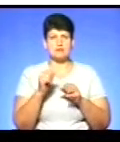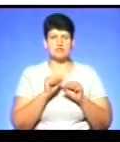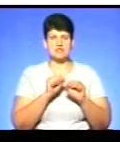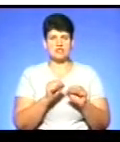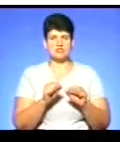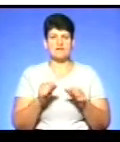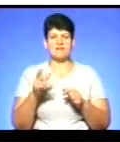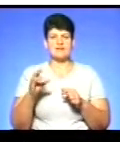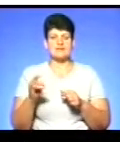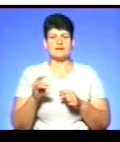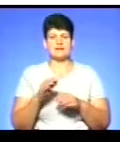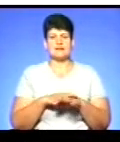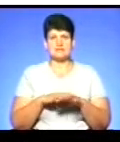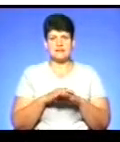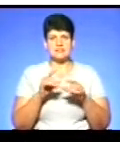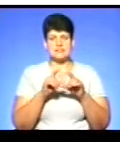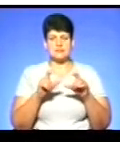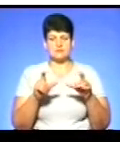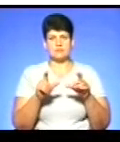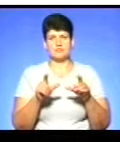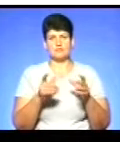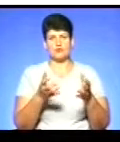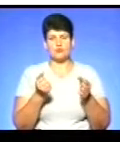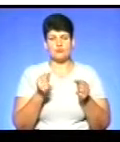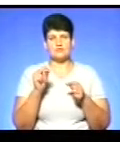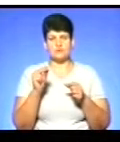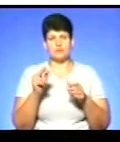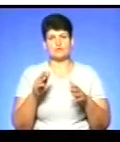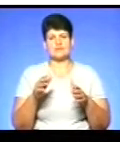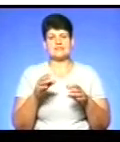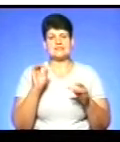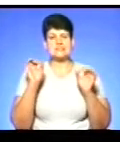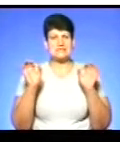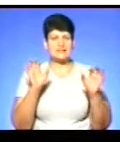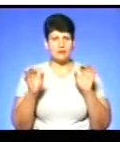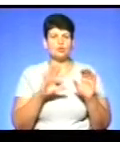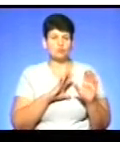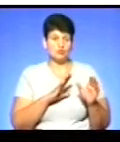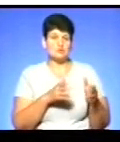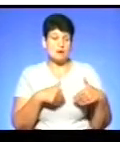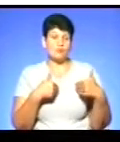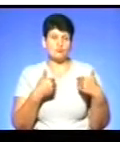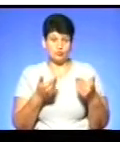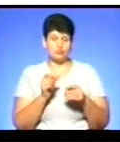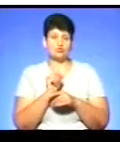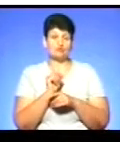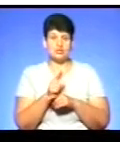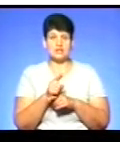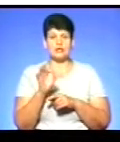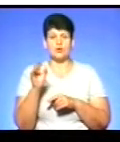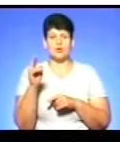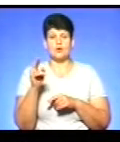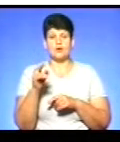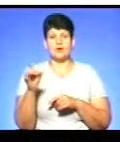населення засобами прийому цифрового сигналу. І було запропоновано доручити облдержадміністраціям